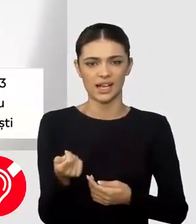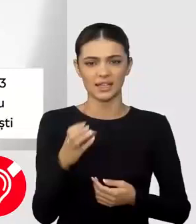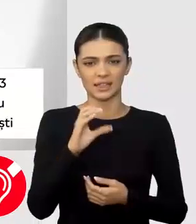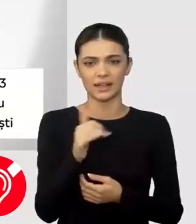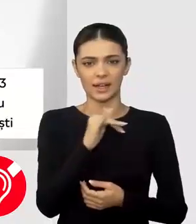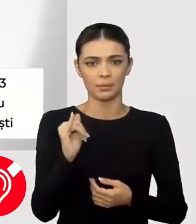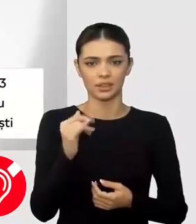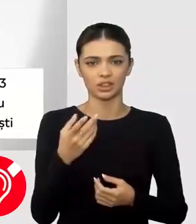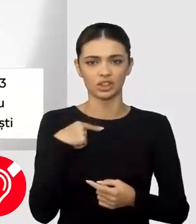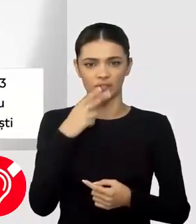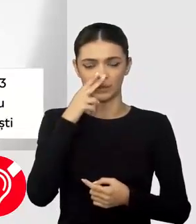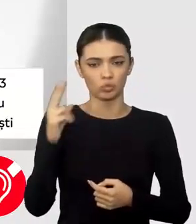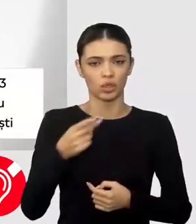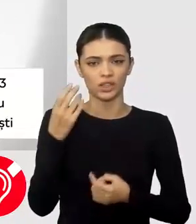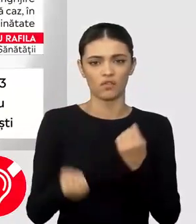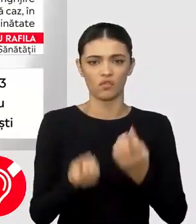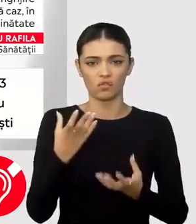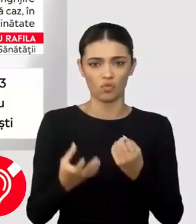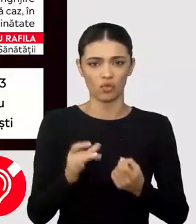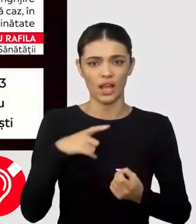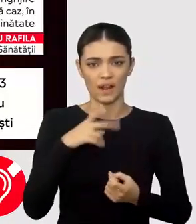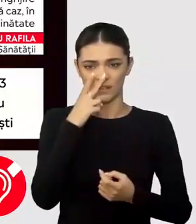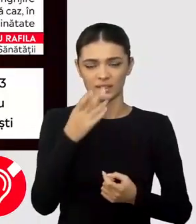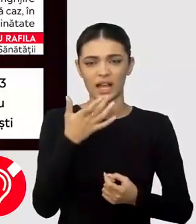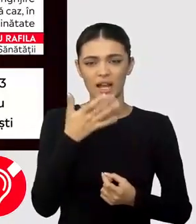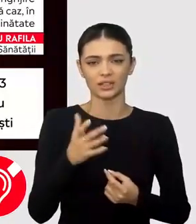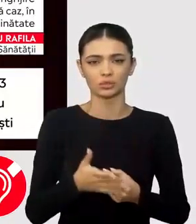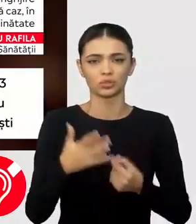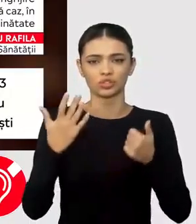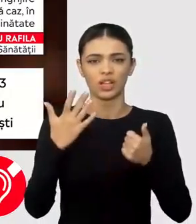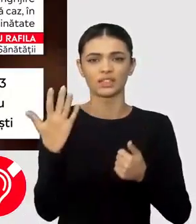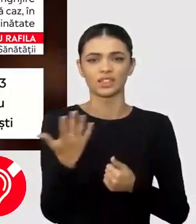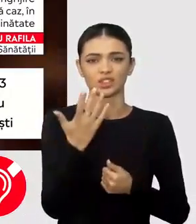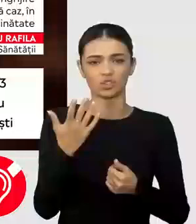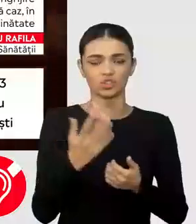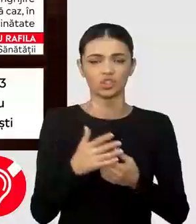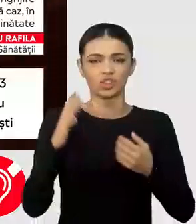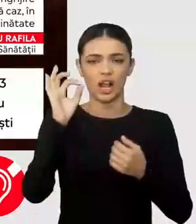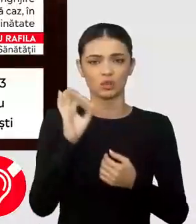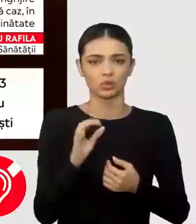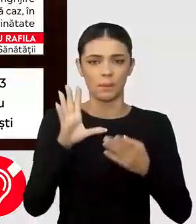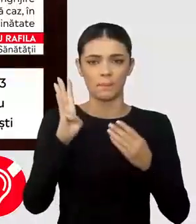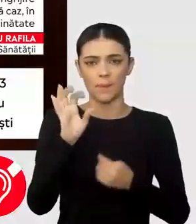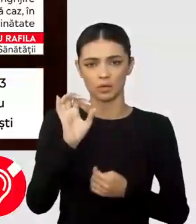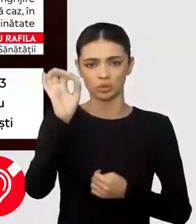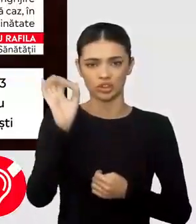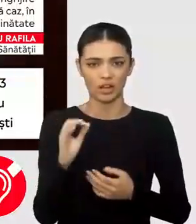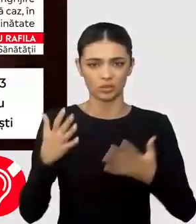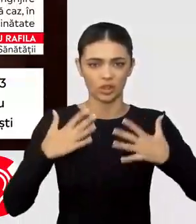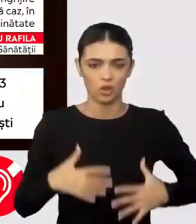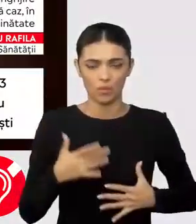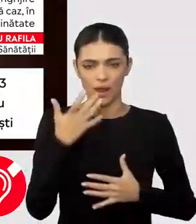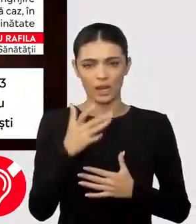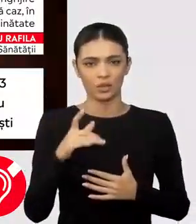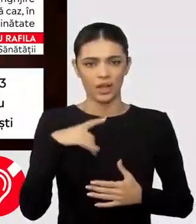magistrala de gaz de la Călimănești, urmată de incendiu, care prezintă arsuri pe 65, respectiv 40%